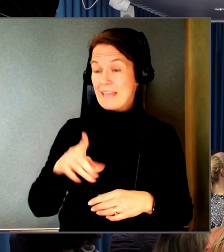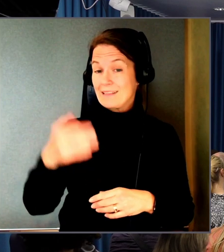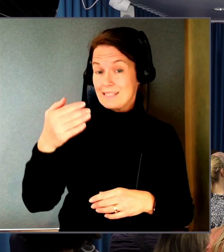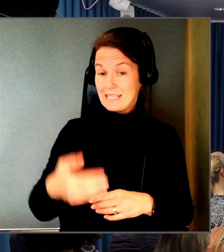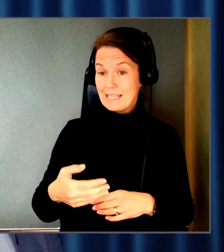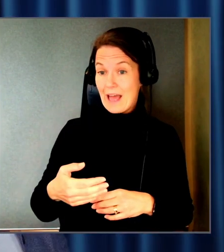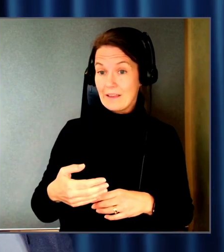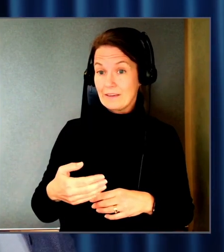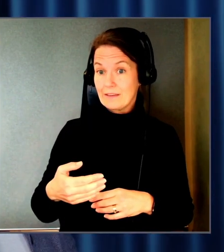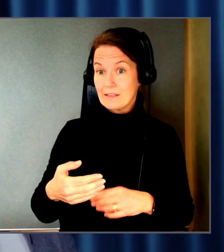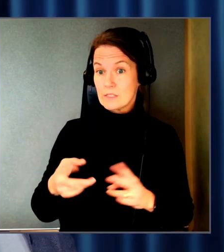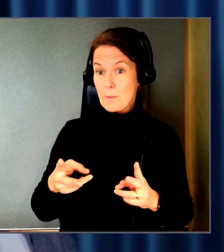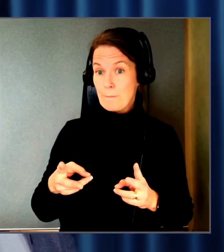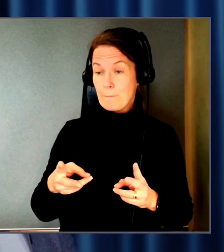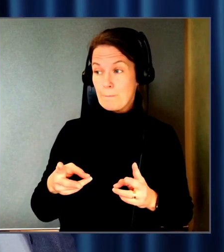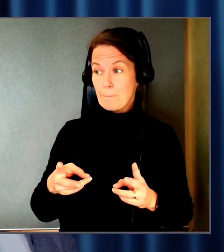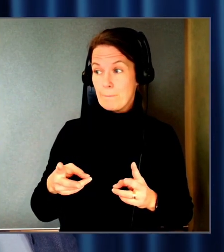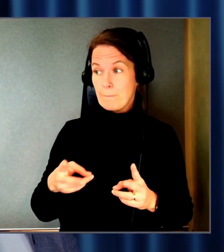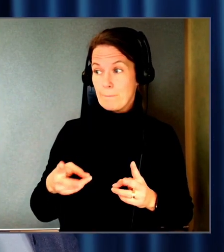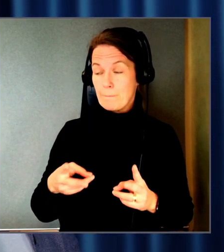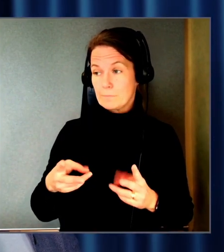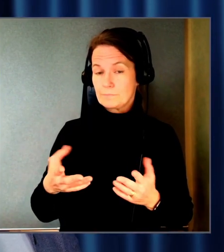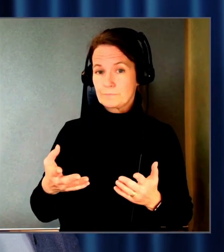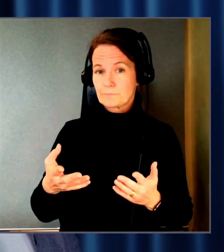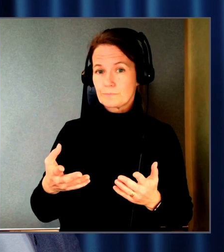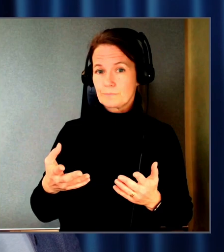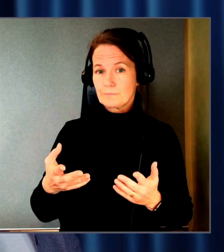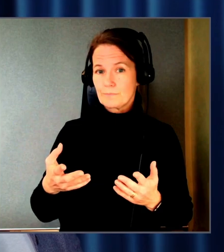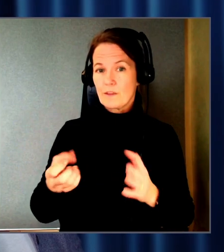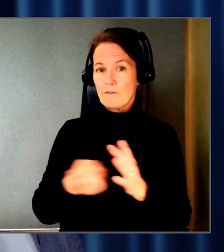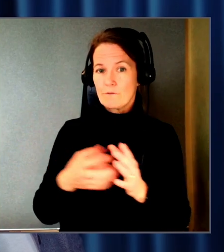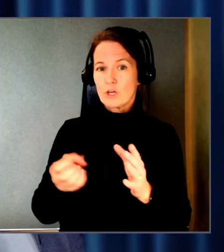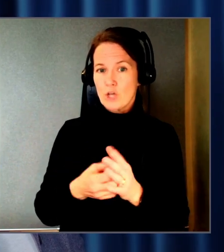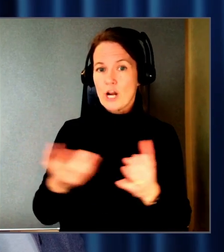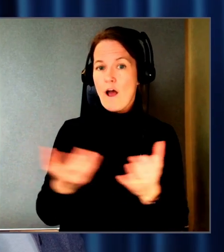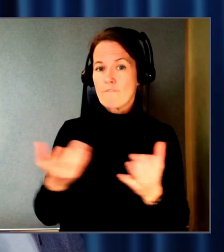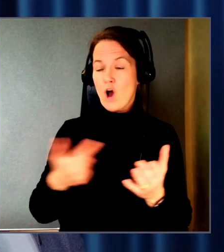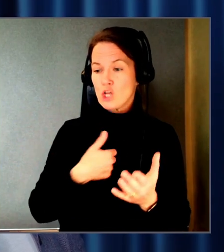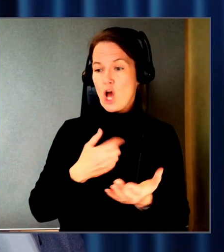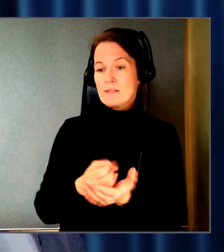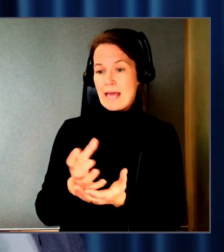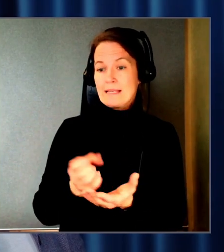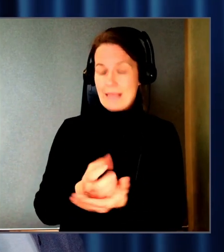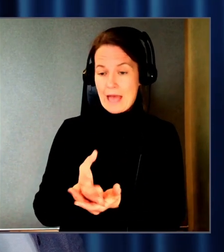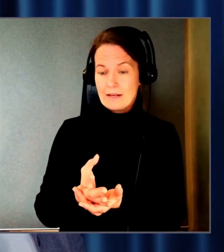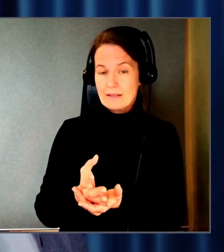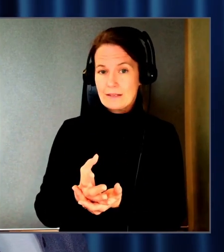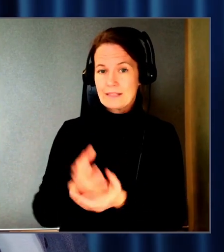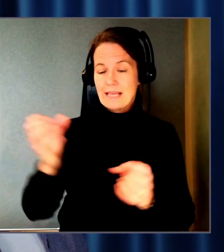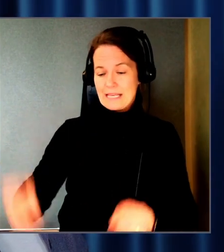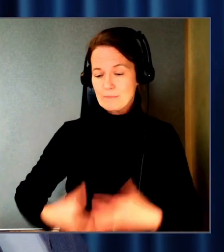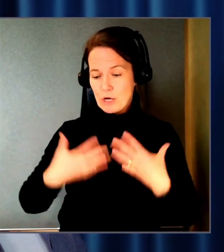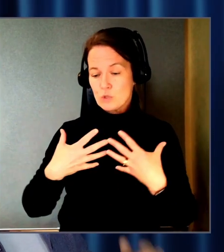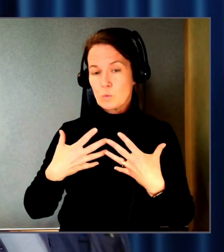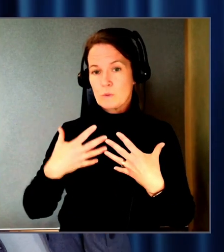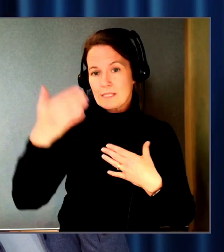som förklarar vad det är som säljs. Alltså inspirationssajt